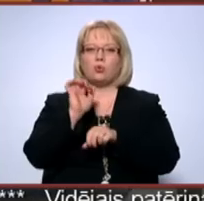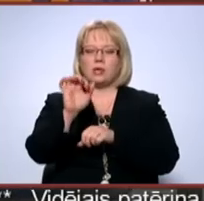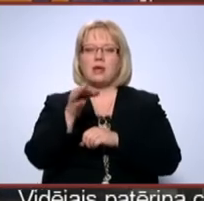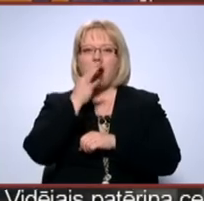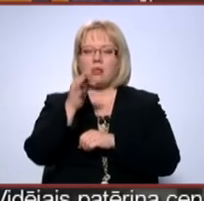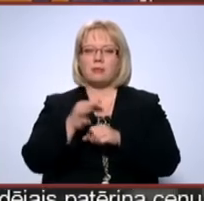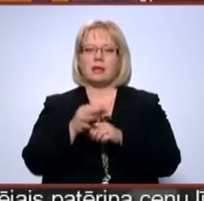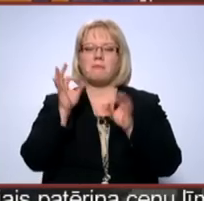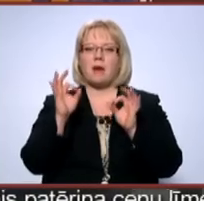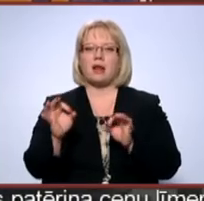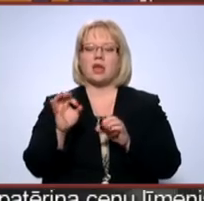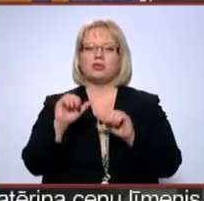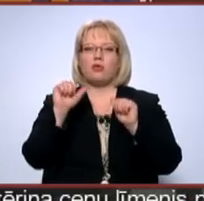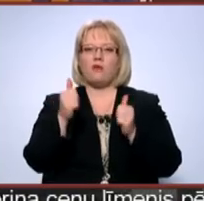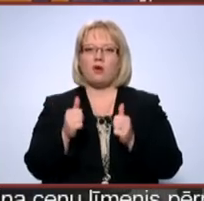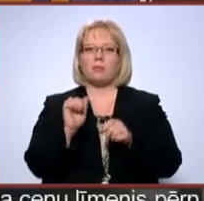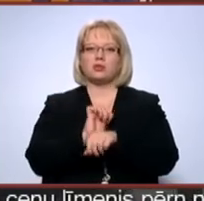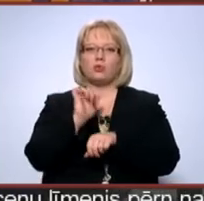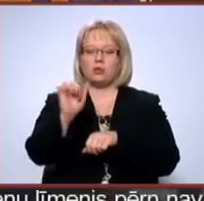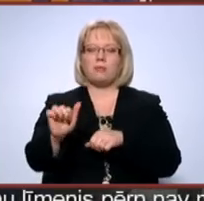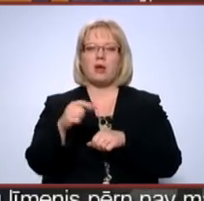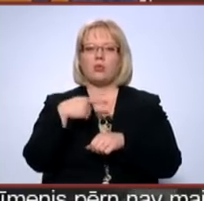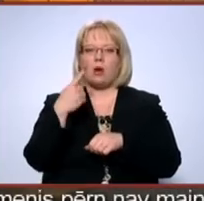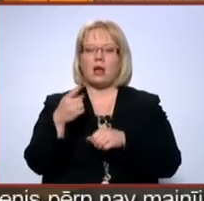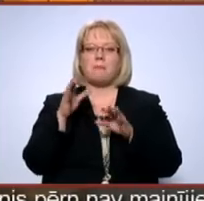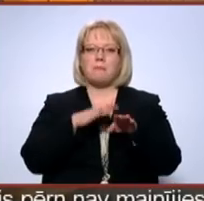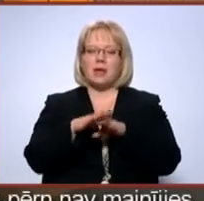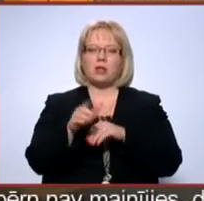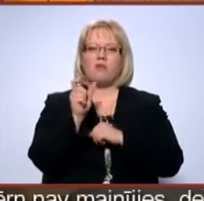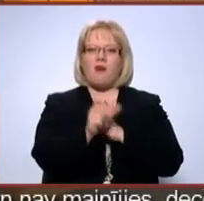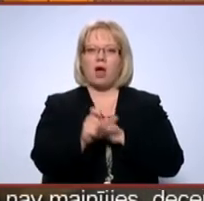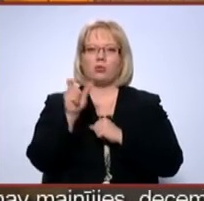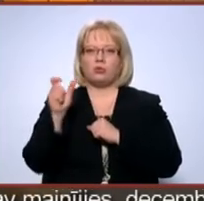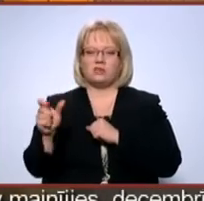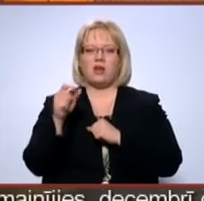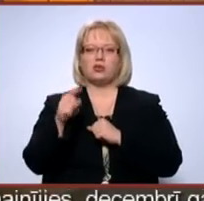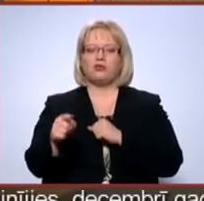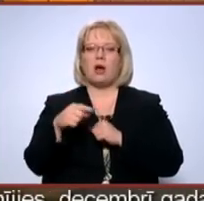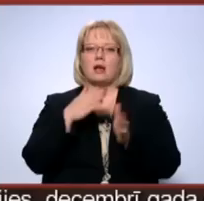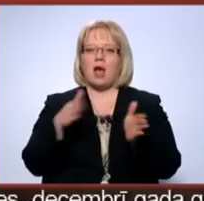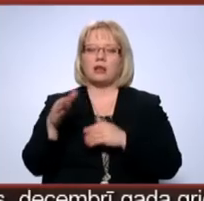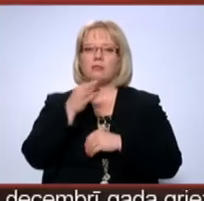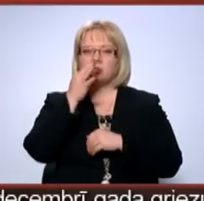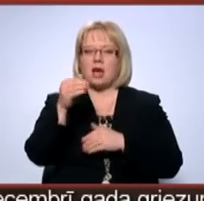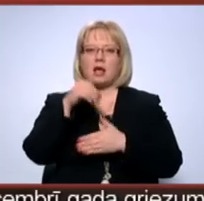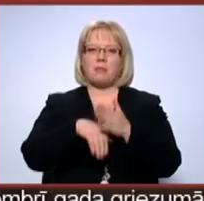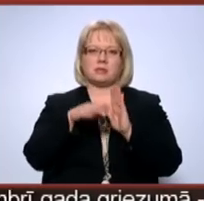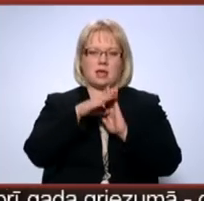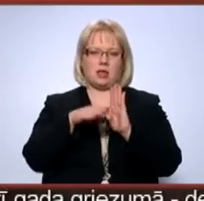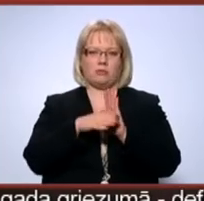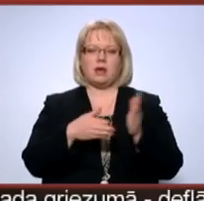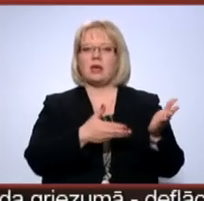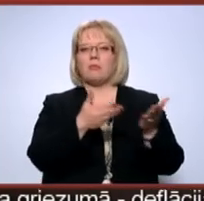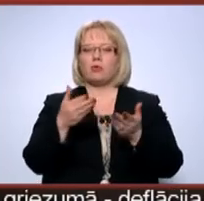noformēt sūtījumu adresē norādot pilnu saņēmēju vārdu un uzvārdu. Šo kārtīm nosaka pasta likums. Ir kurā citā